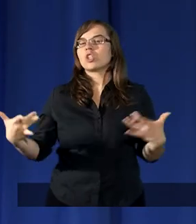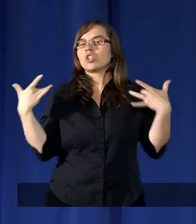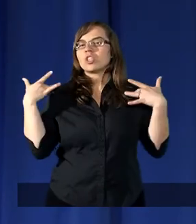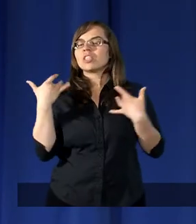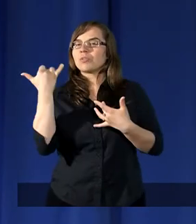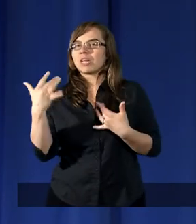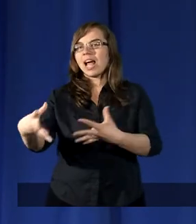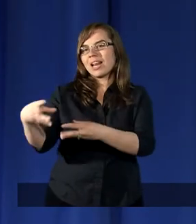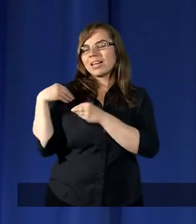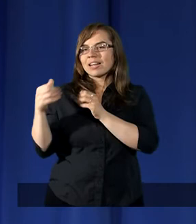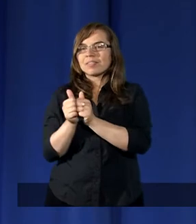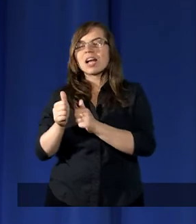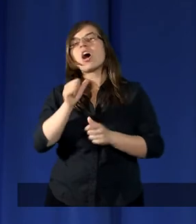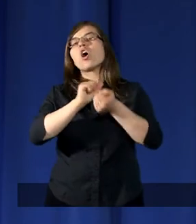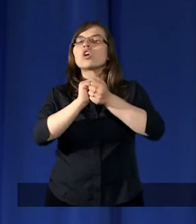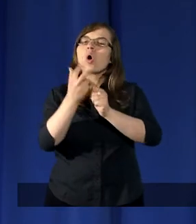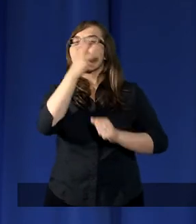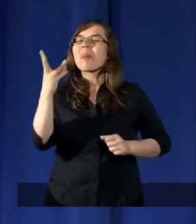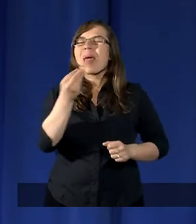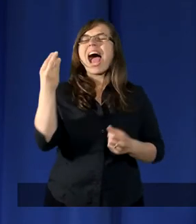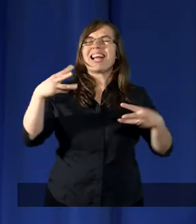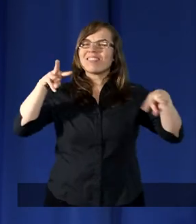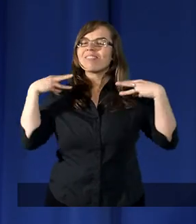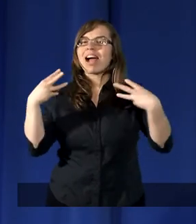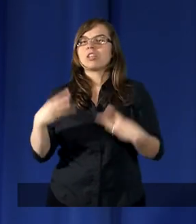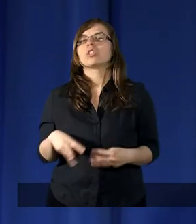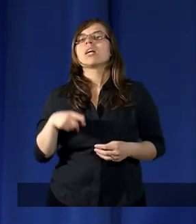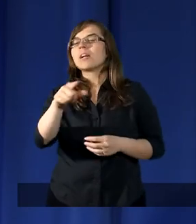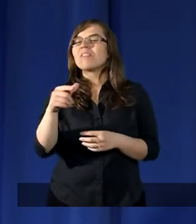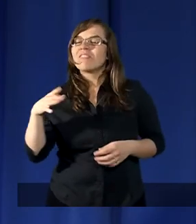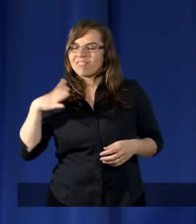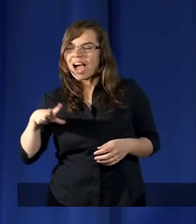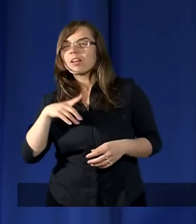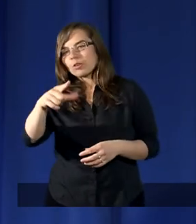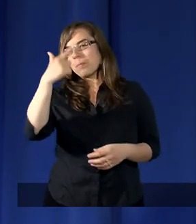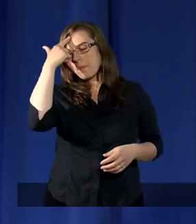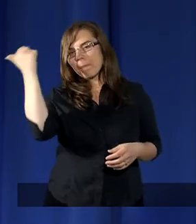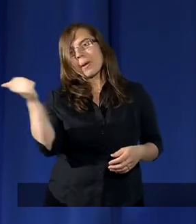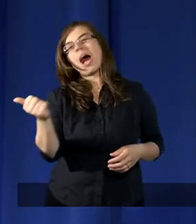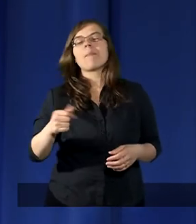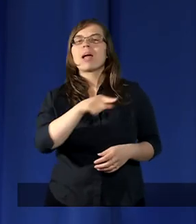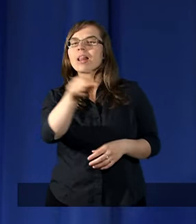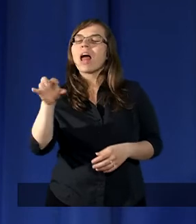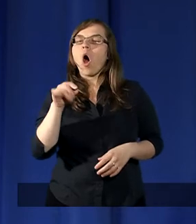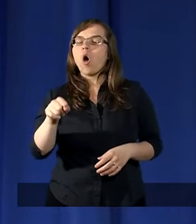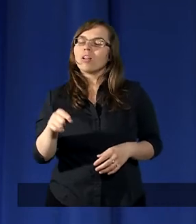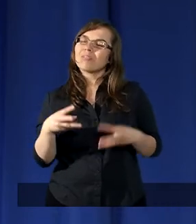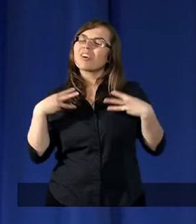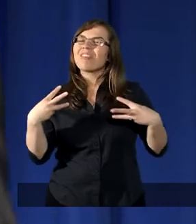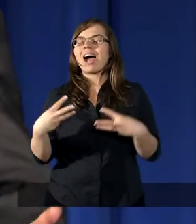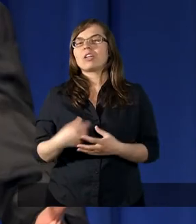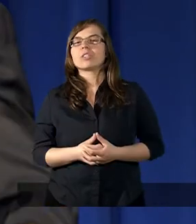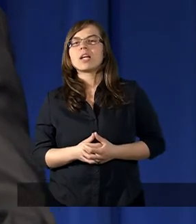życiu dziecka są najważniejsze. Warto, abyśmy oczywiście pamiętali o tym.